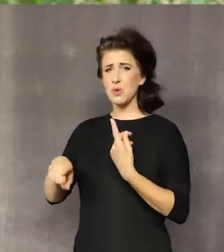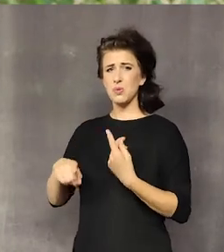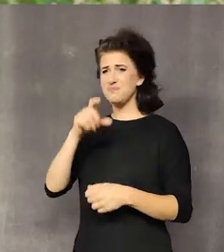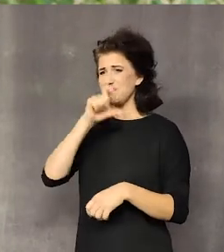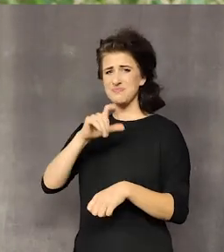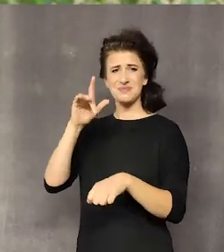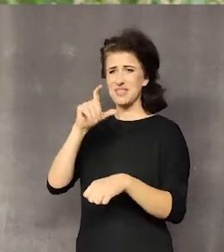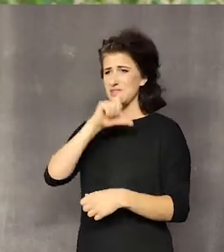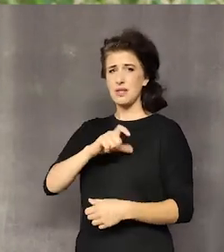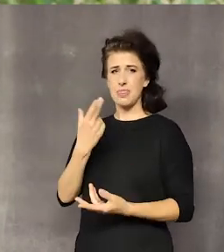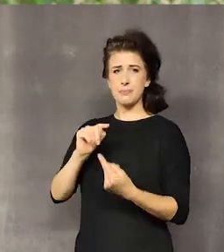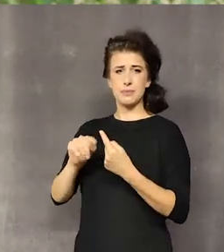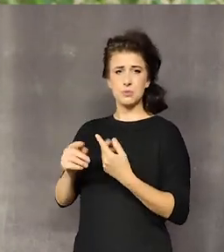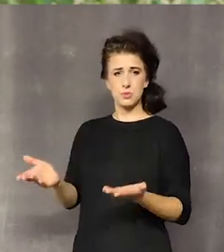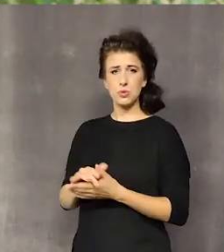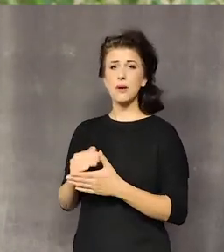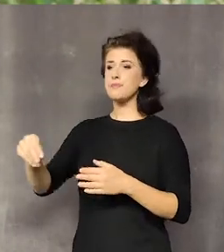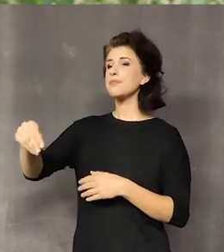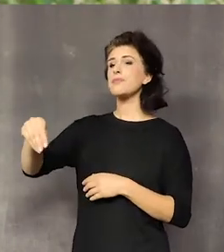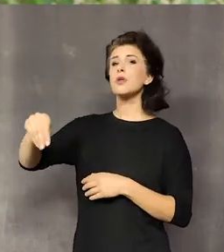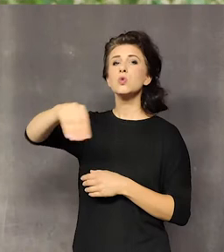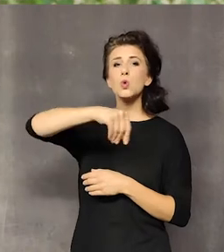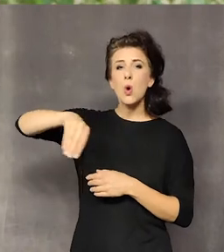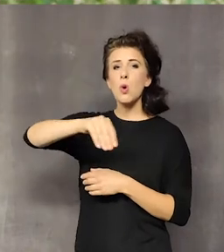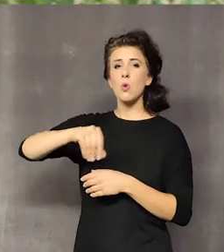zbieramy zioła jeszcze gdzieś w stanie naturalnym,